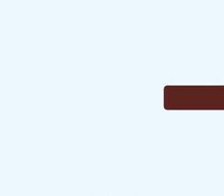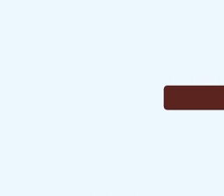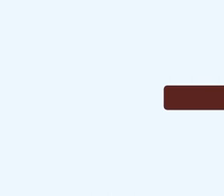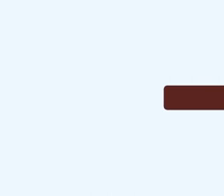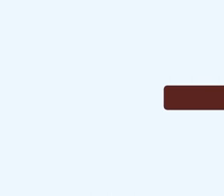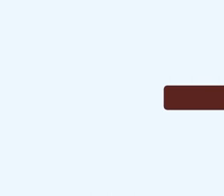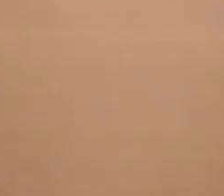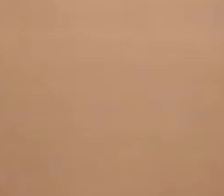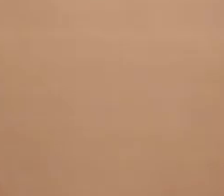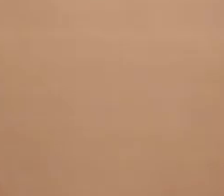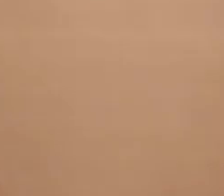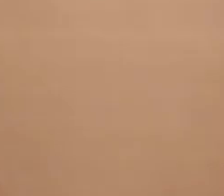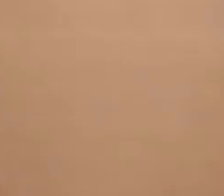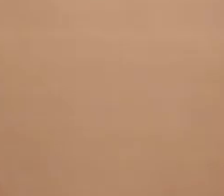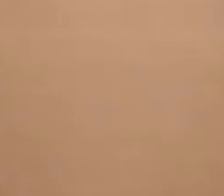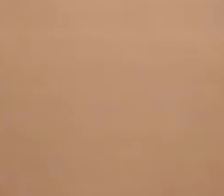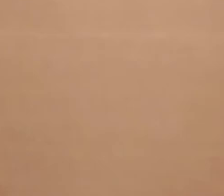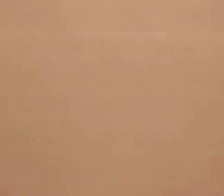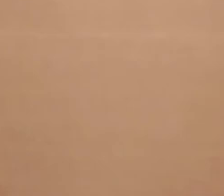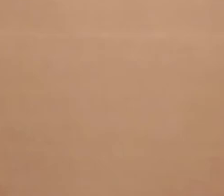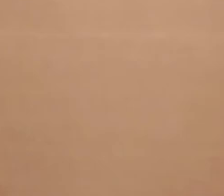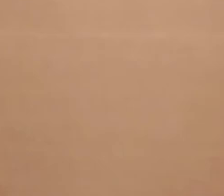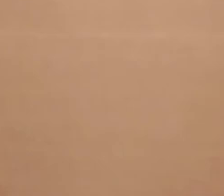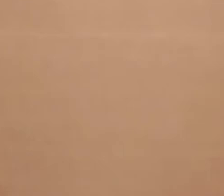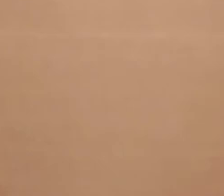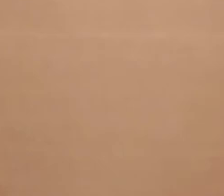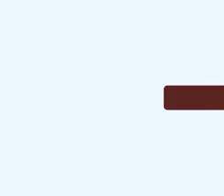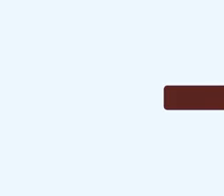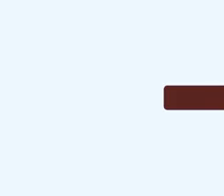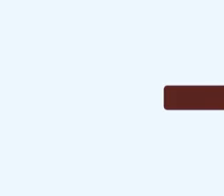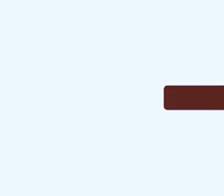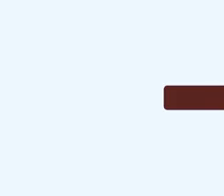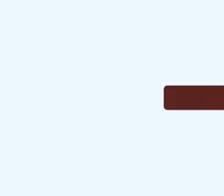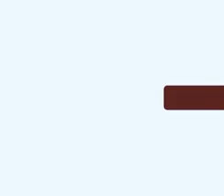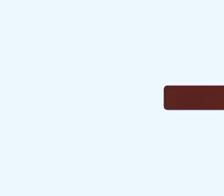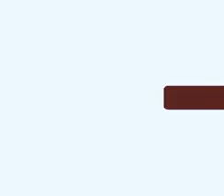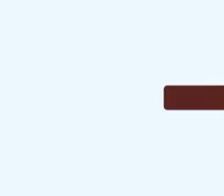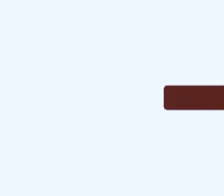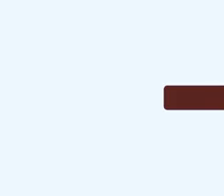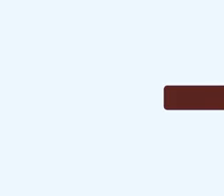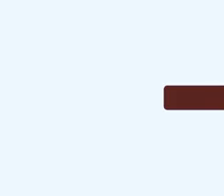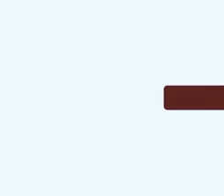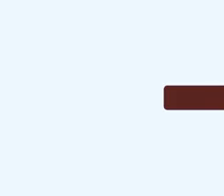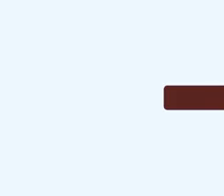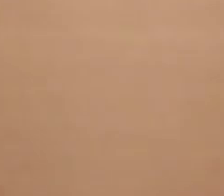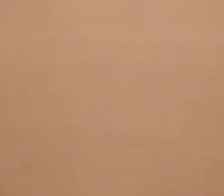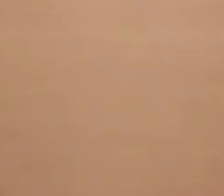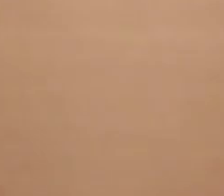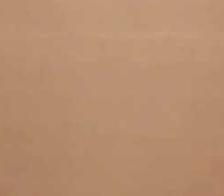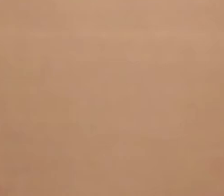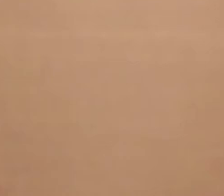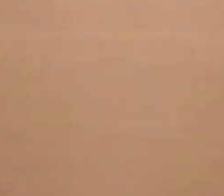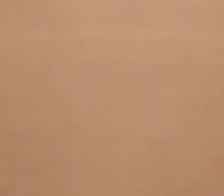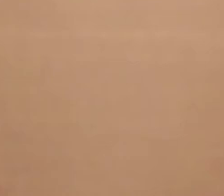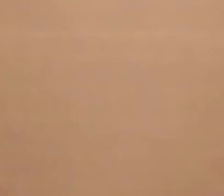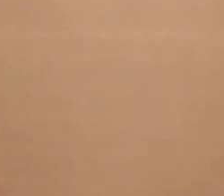جس کا نمبر ہے 0800 39393 یہ ہفتے میں پانچ دن کام کرتی ہے پیر سے